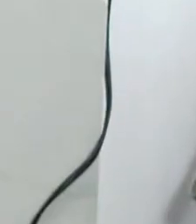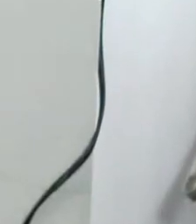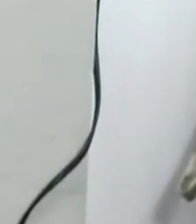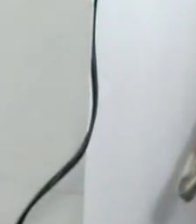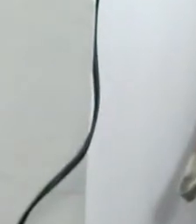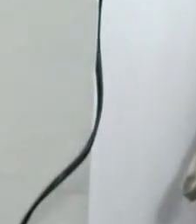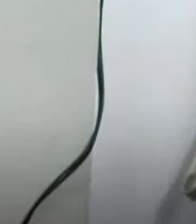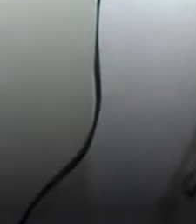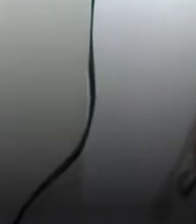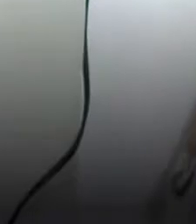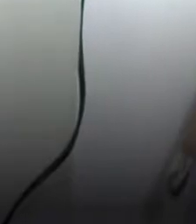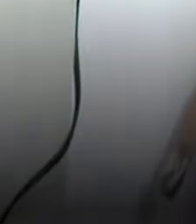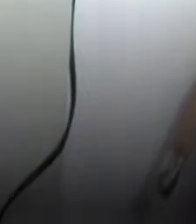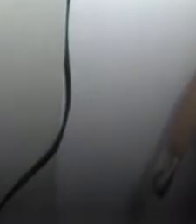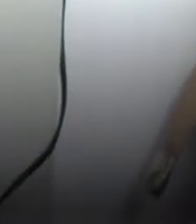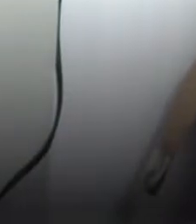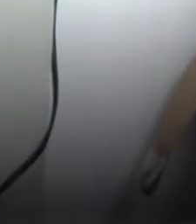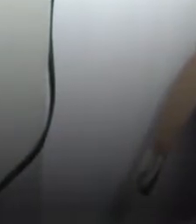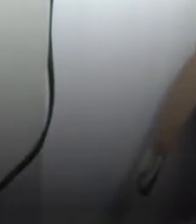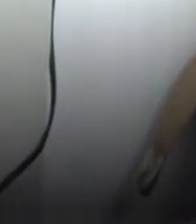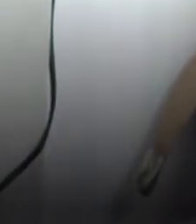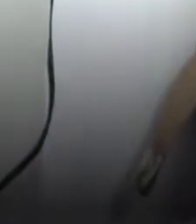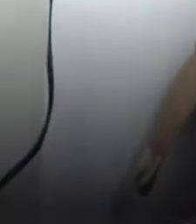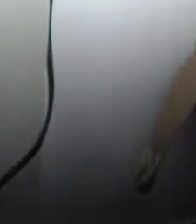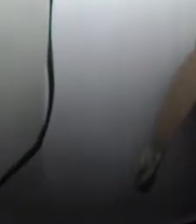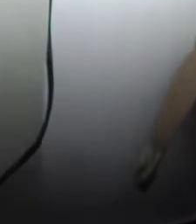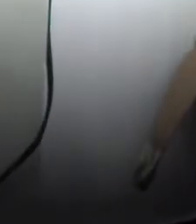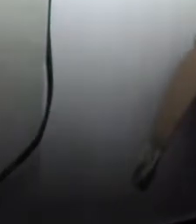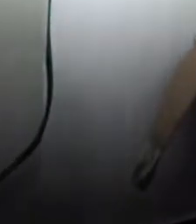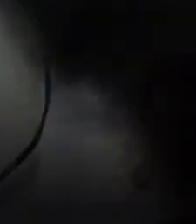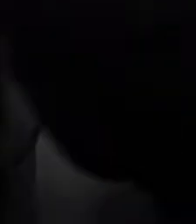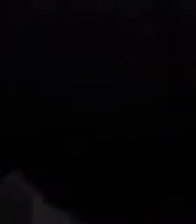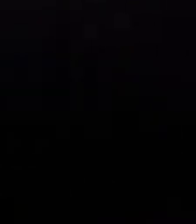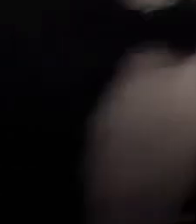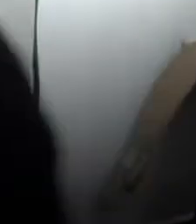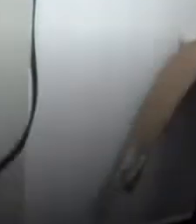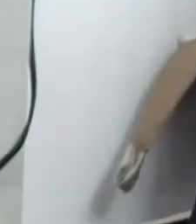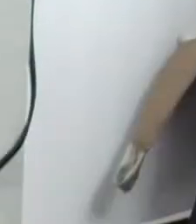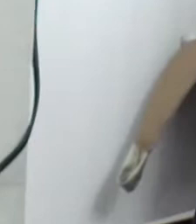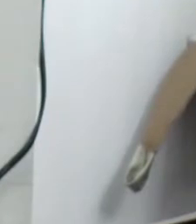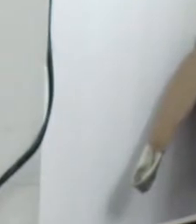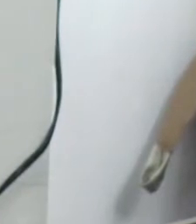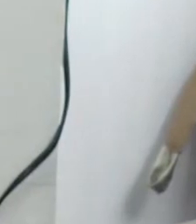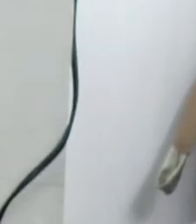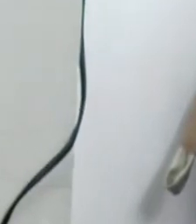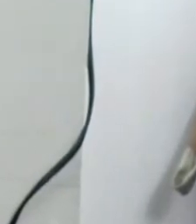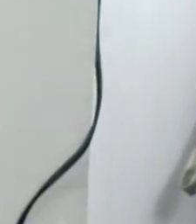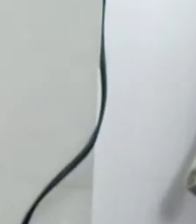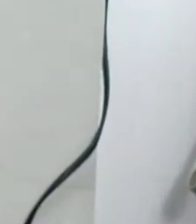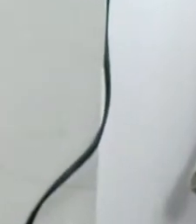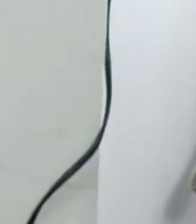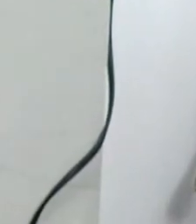Сьогодні запускається ще 9 котелень. Щодо розгриття. Було два розгриття, вже повністю їх